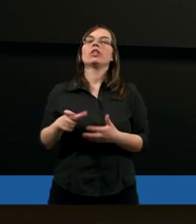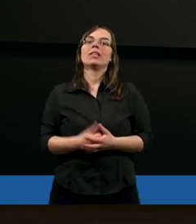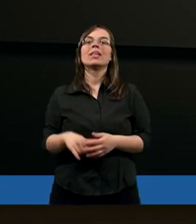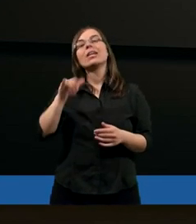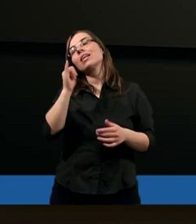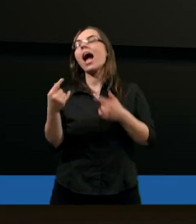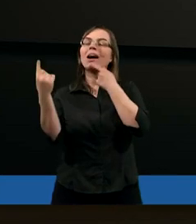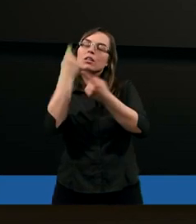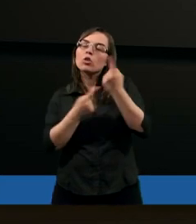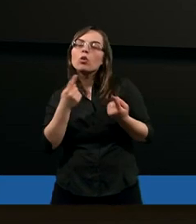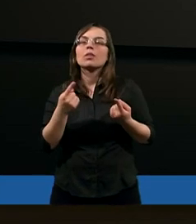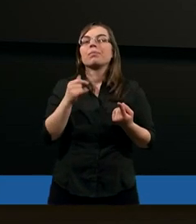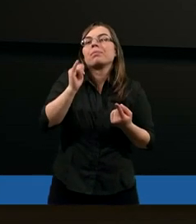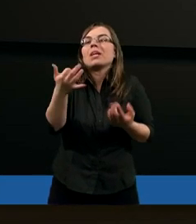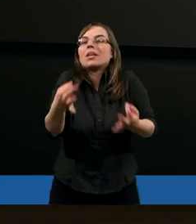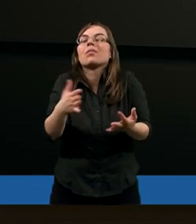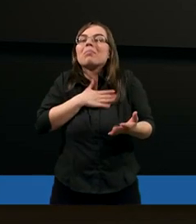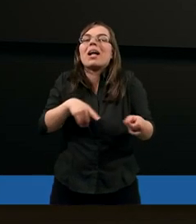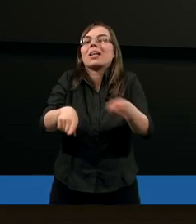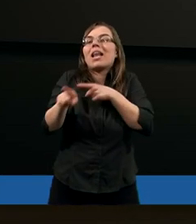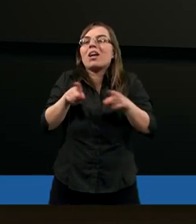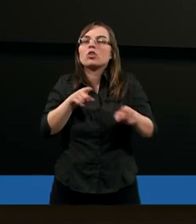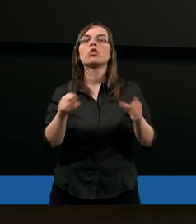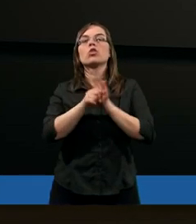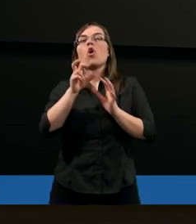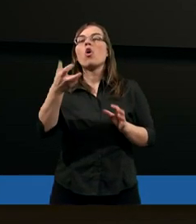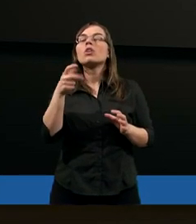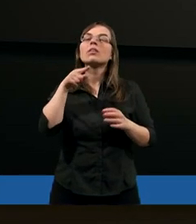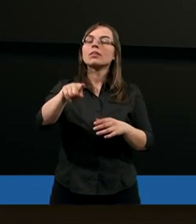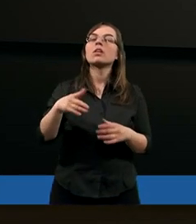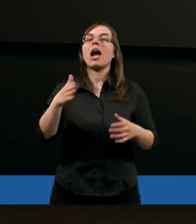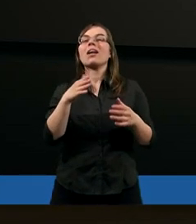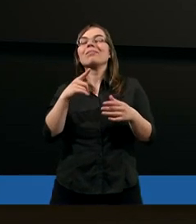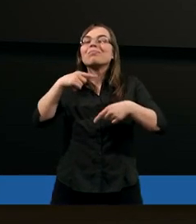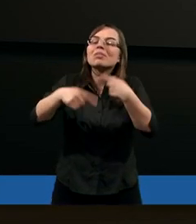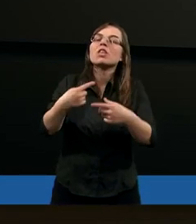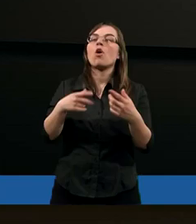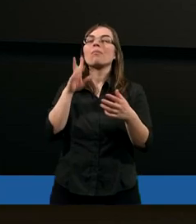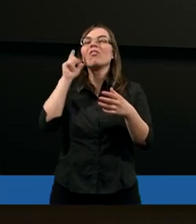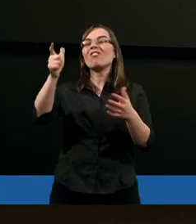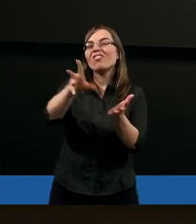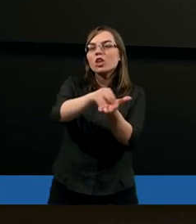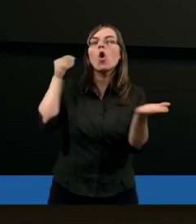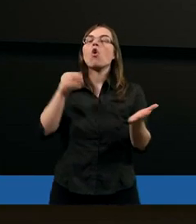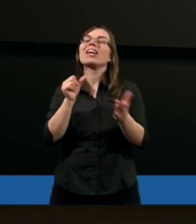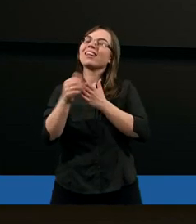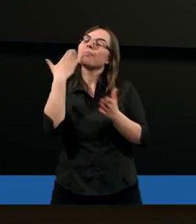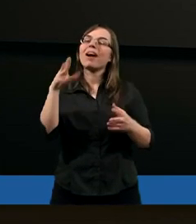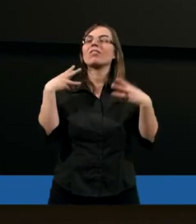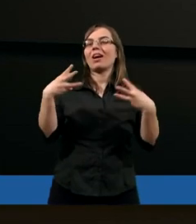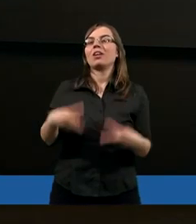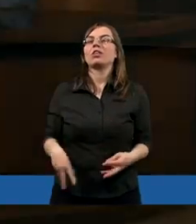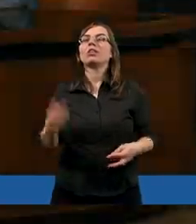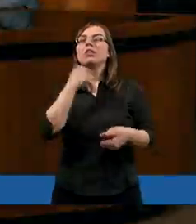Jak sądzicie, jak duże ma to znaczenie? Dlaczego ten wzorzec osobowy tu jest tak bardzo ważny?